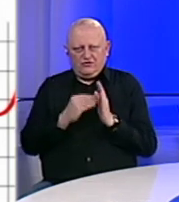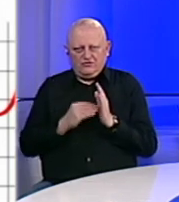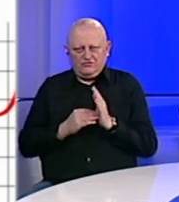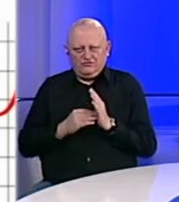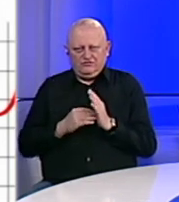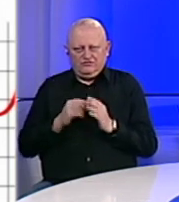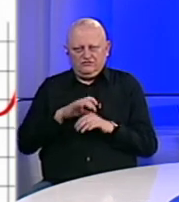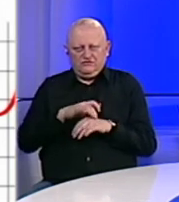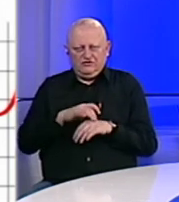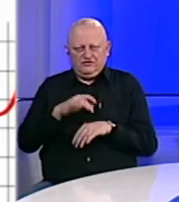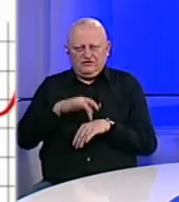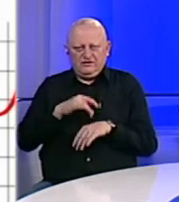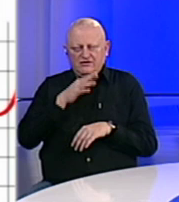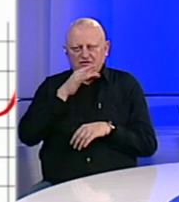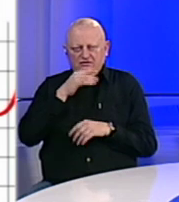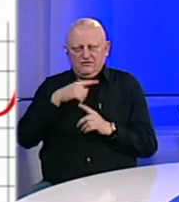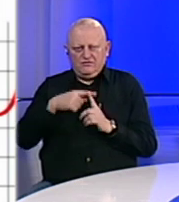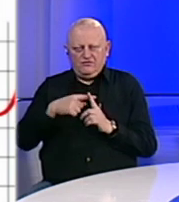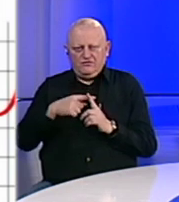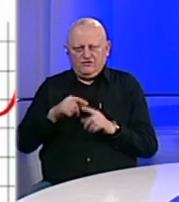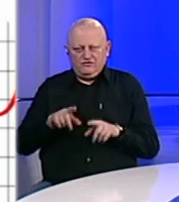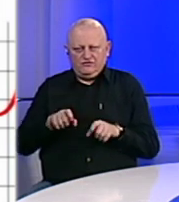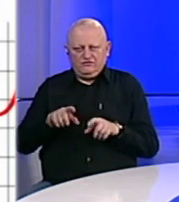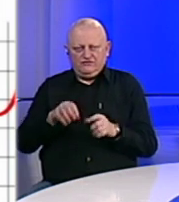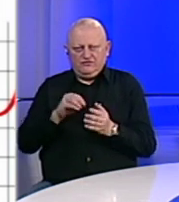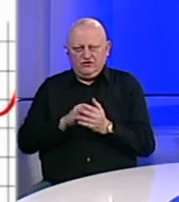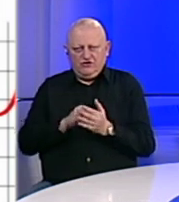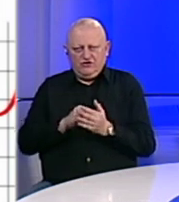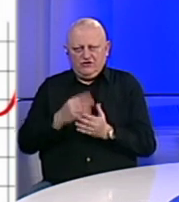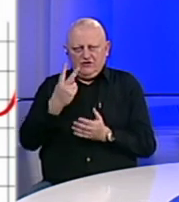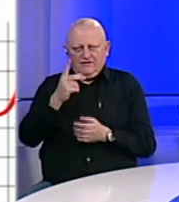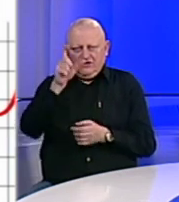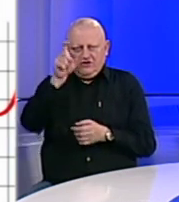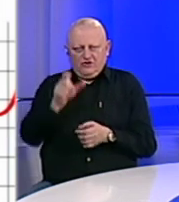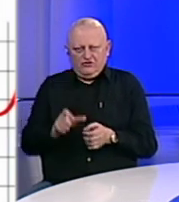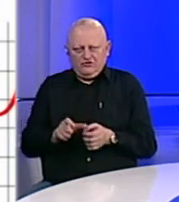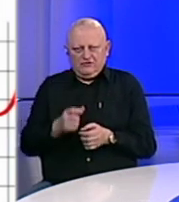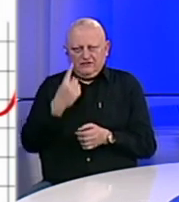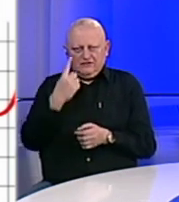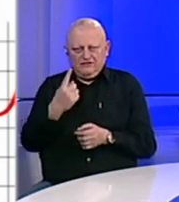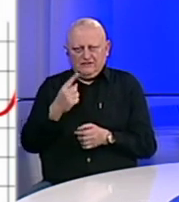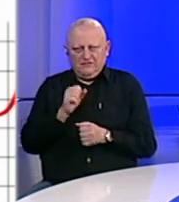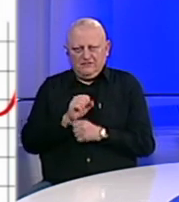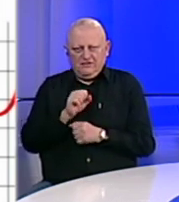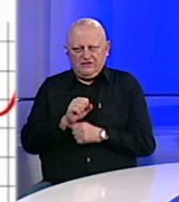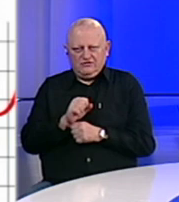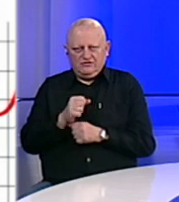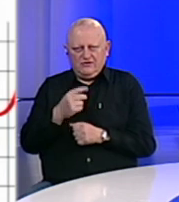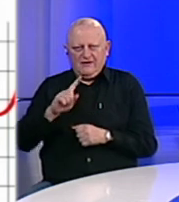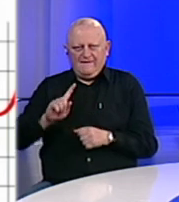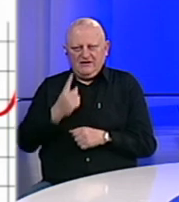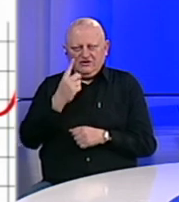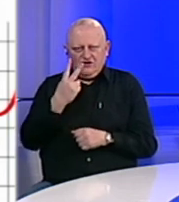kliničkog centra u Sarajevu pozitivne na virus su još dvije osobe, po jedna iz bihaća i